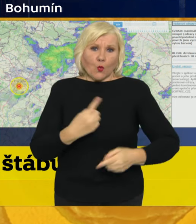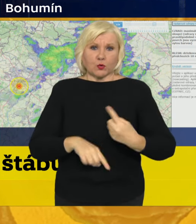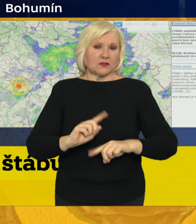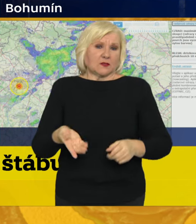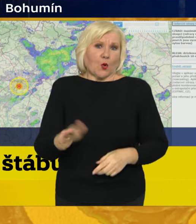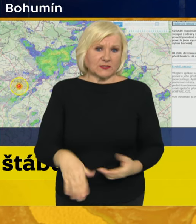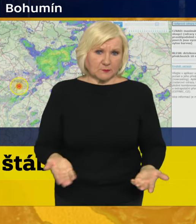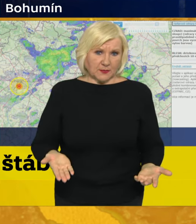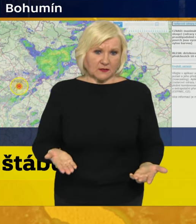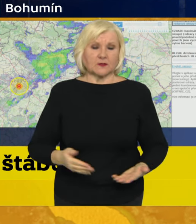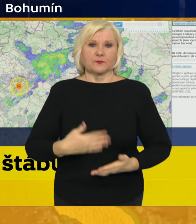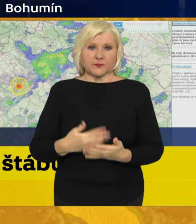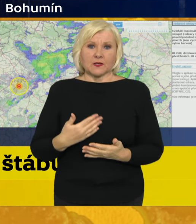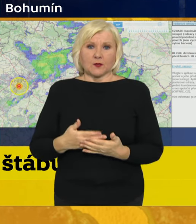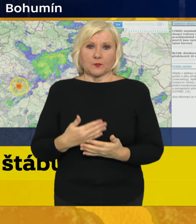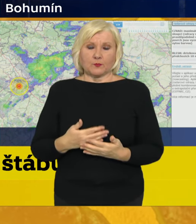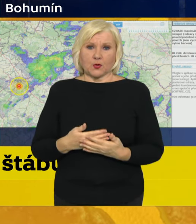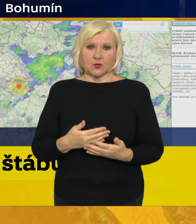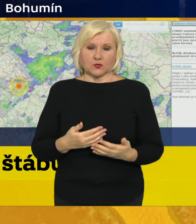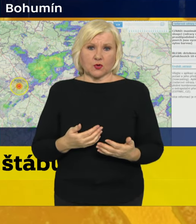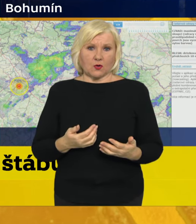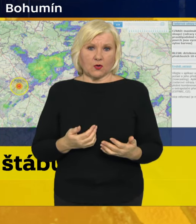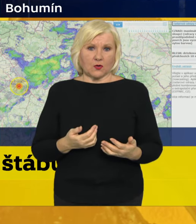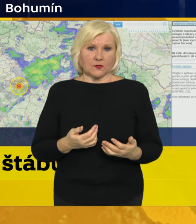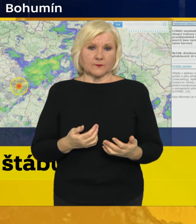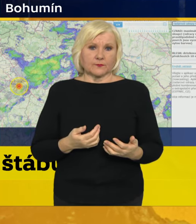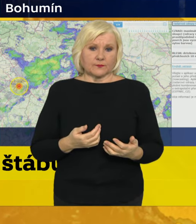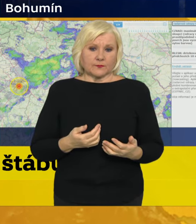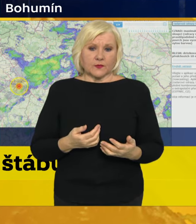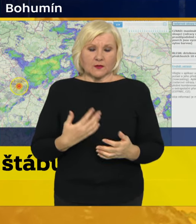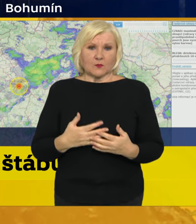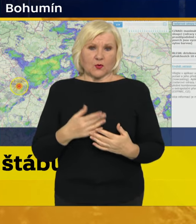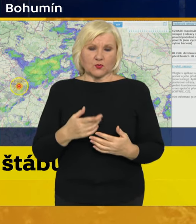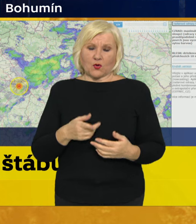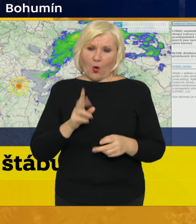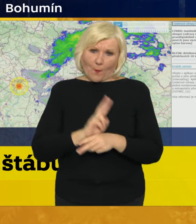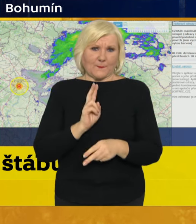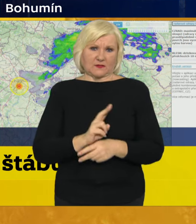což je naprosto zásadní.